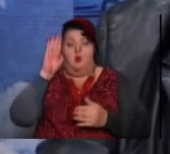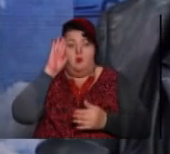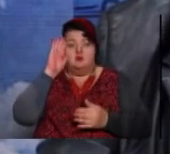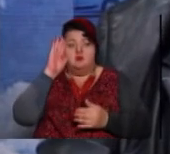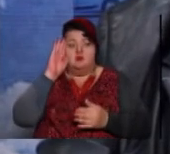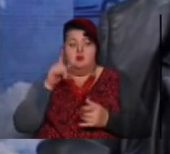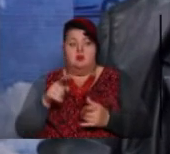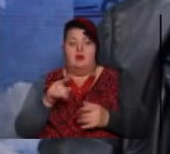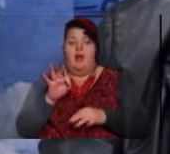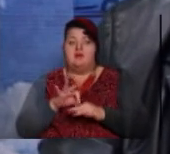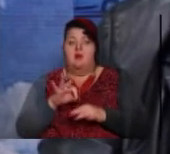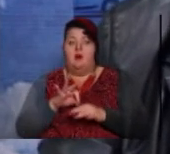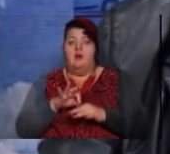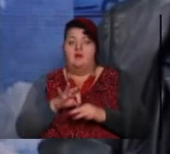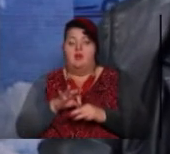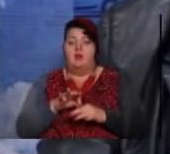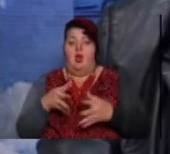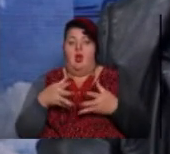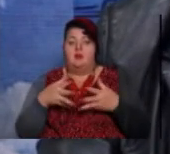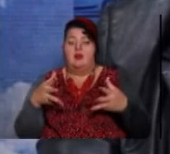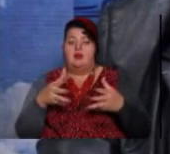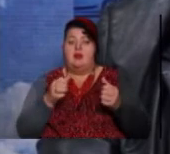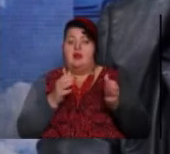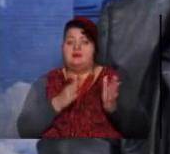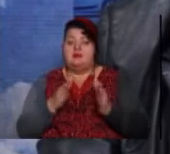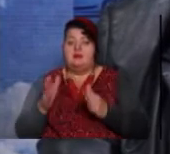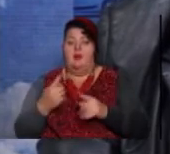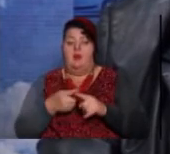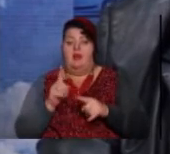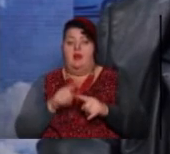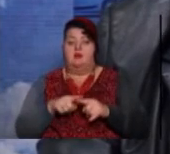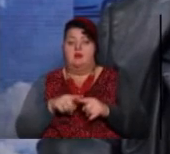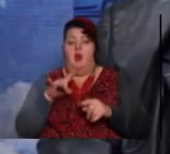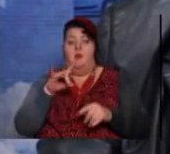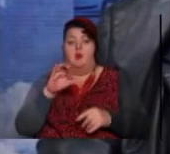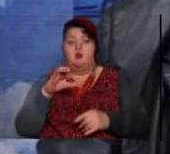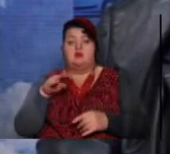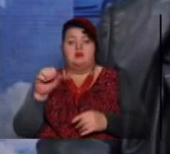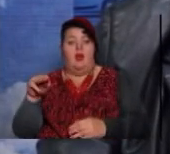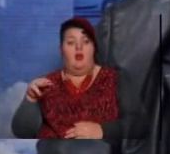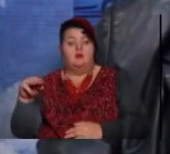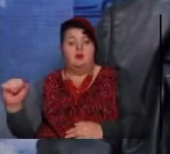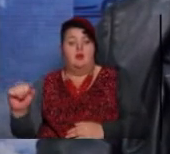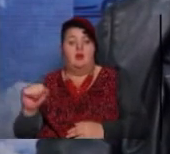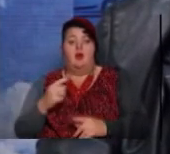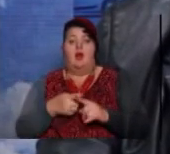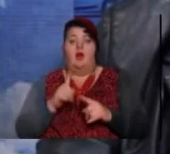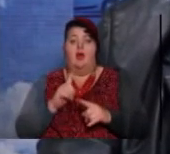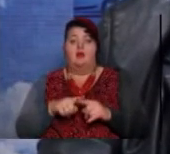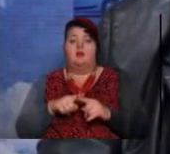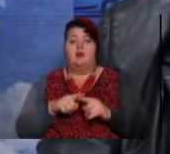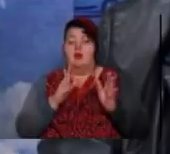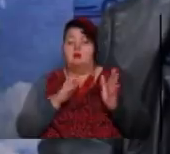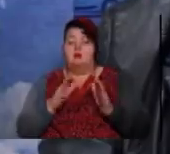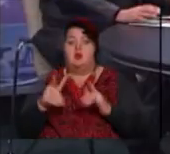заболівання ендокринна системі, це простата, ендокринна системі. Кроме того,